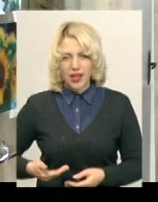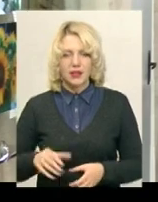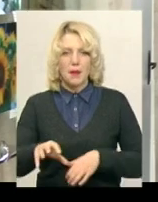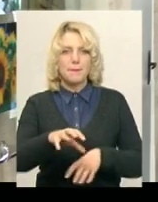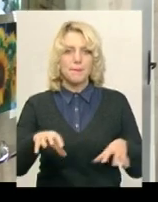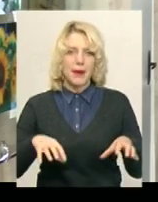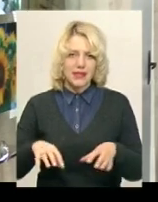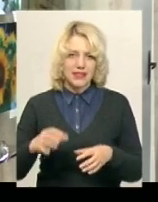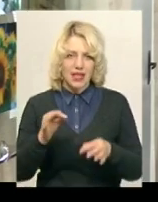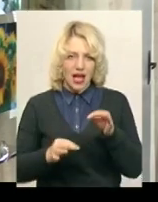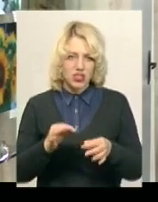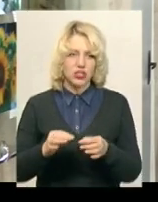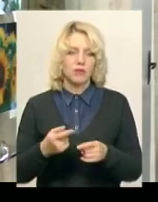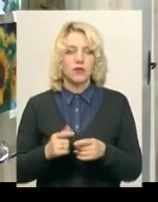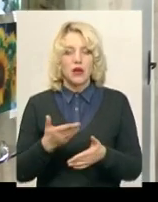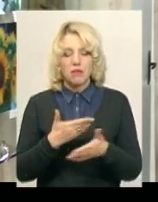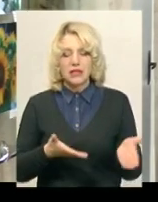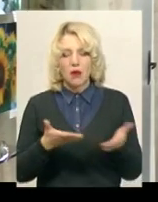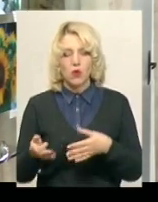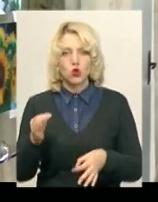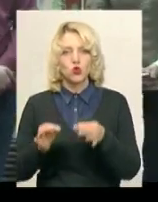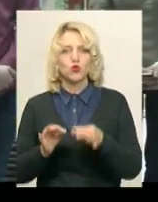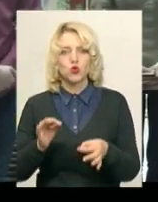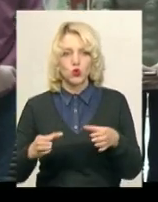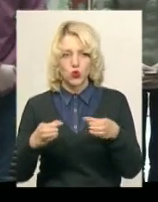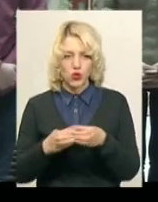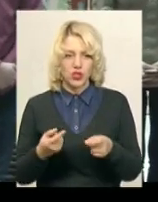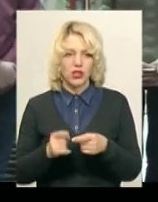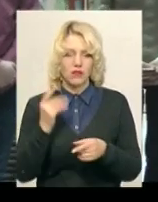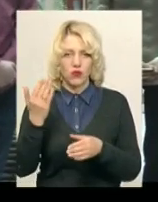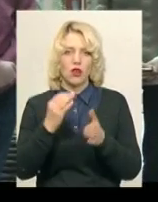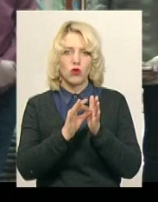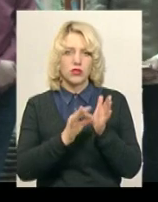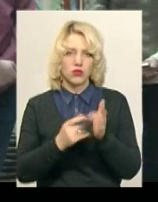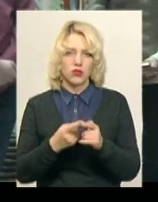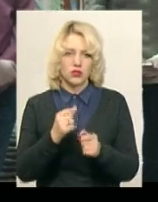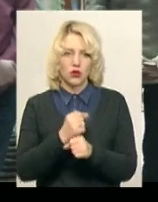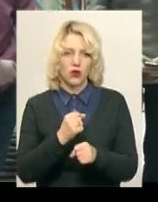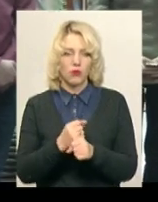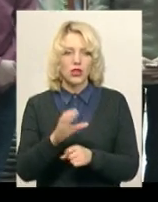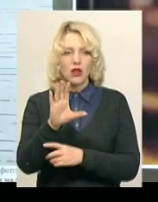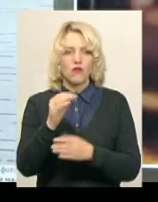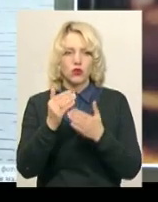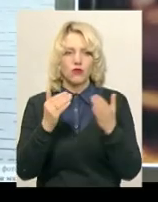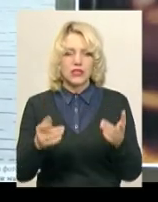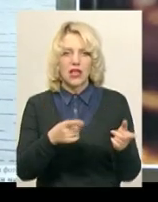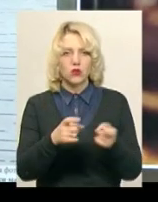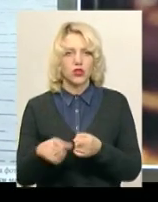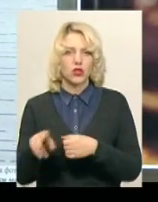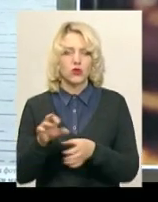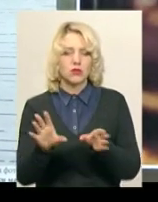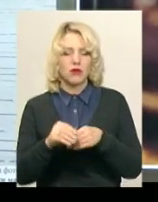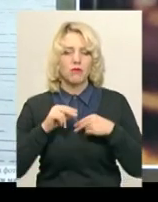високопрофесійні журі, вони оцінюють ці фотороботи. За її словами, фотоконкурси та фотовиставки покликані залучити дітей до